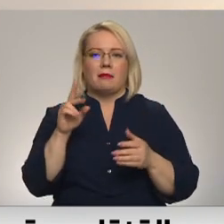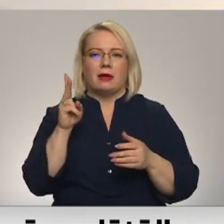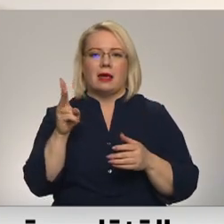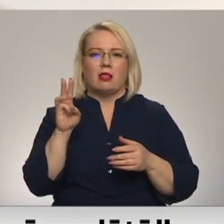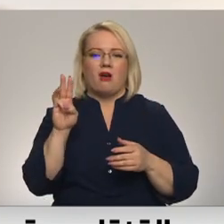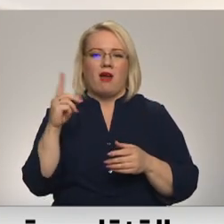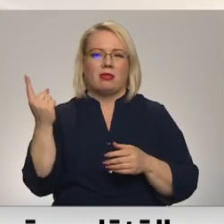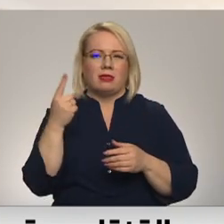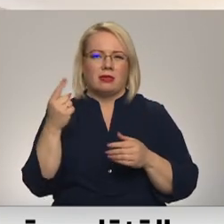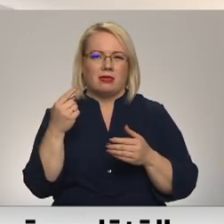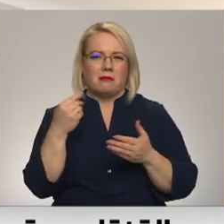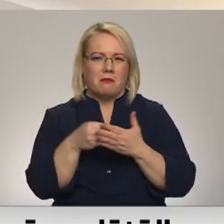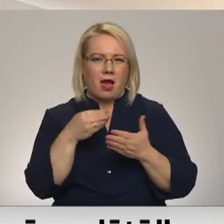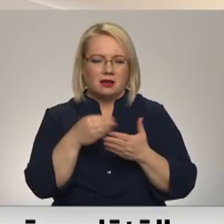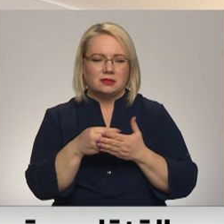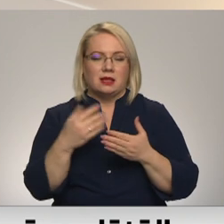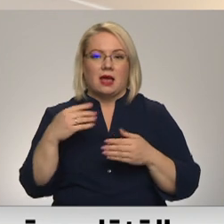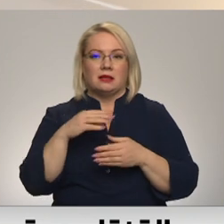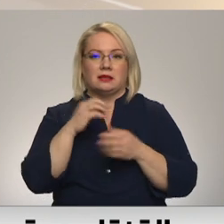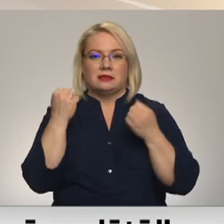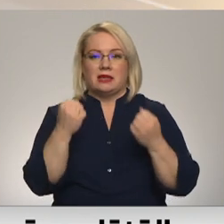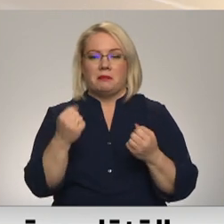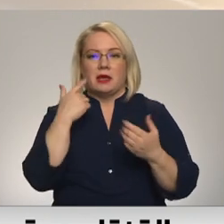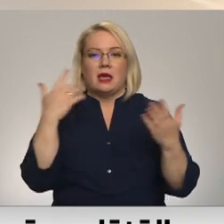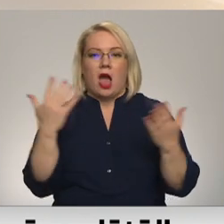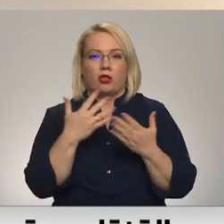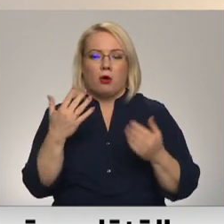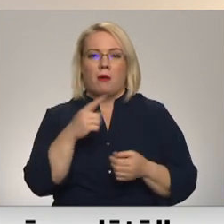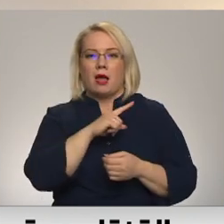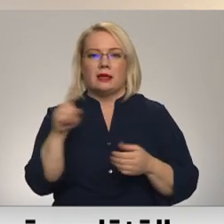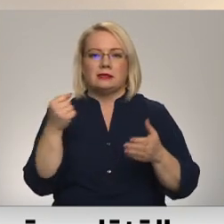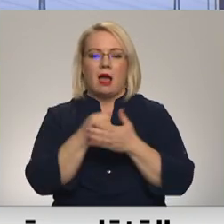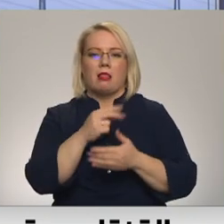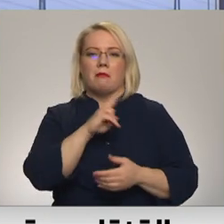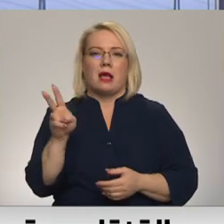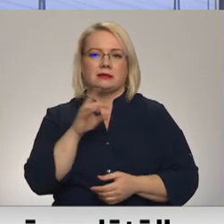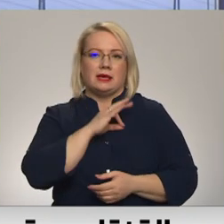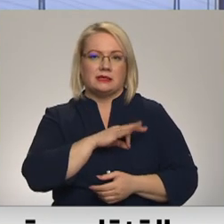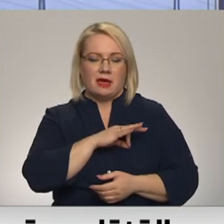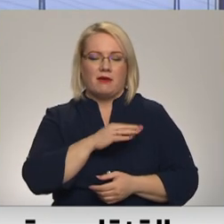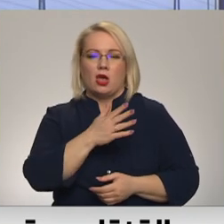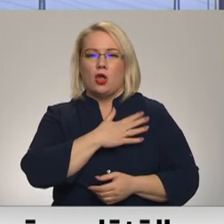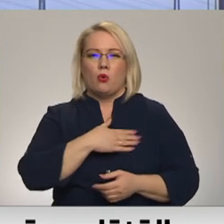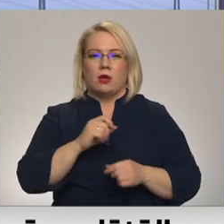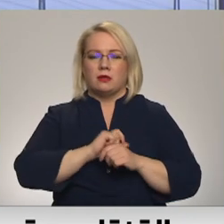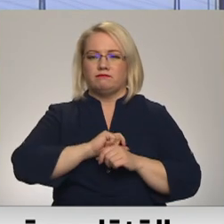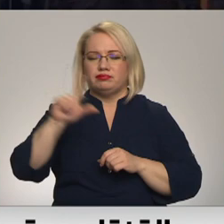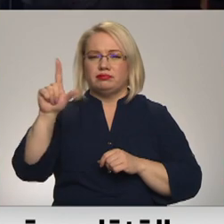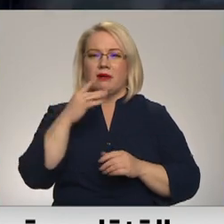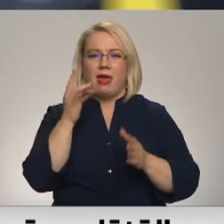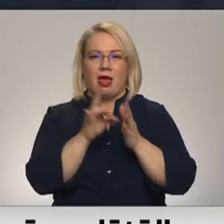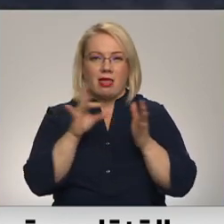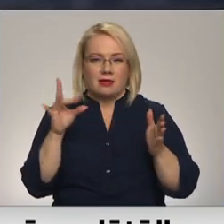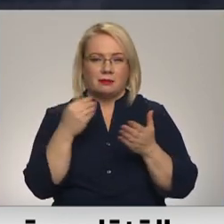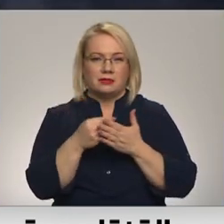tad stipri vispār jādomā, kas ir līdz galam izdevīgāk. Straujais elektroenergijas cenu kāpums